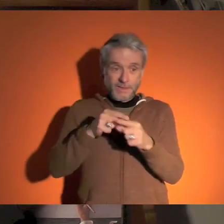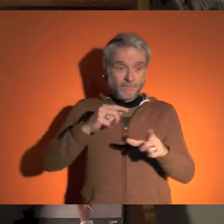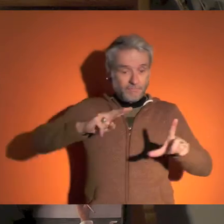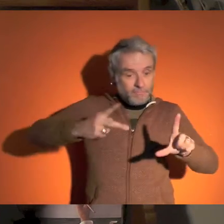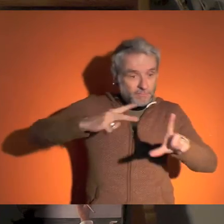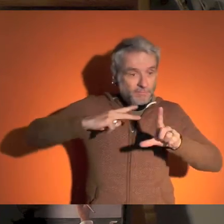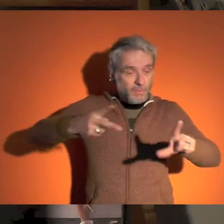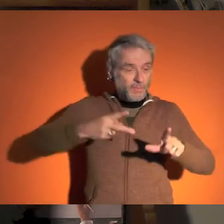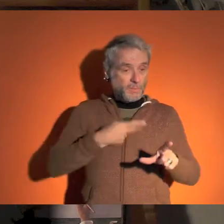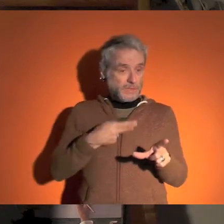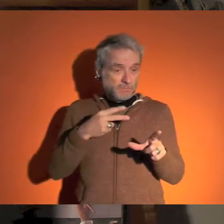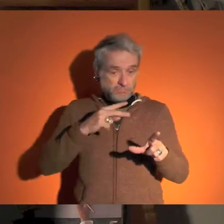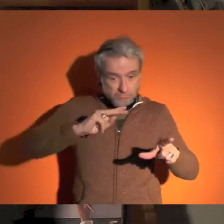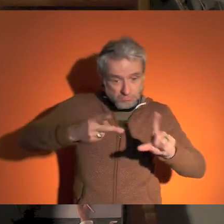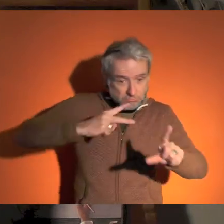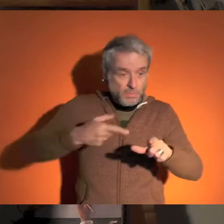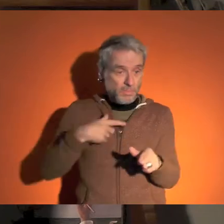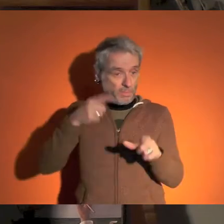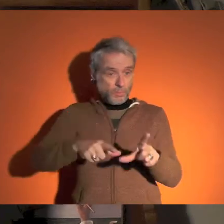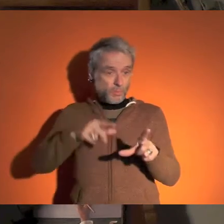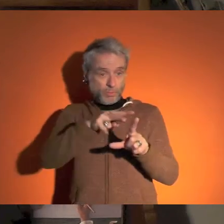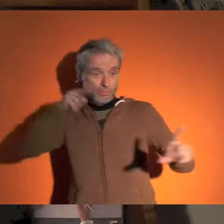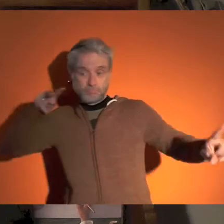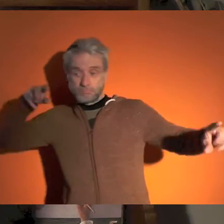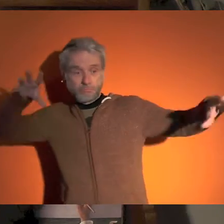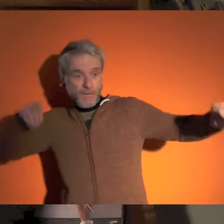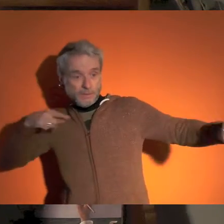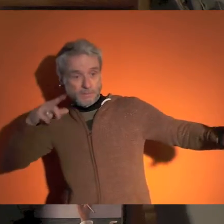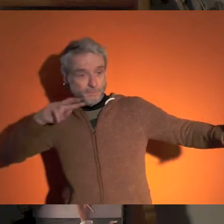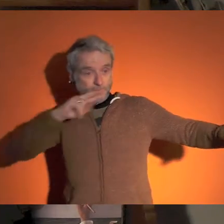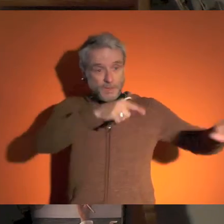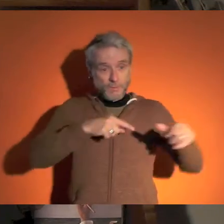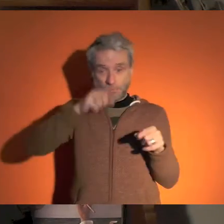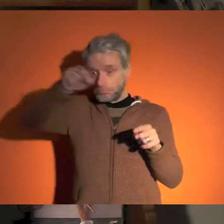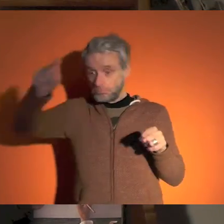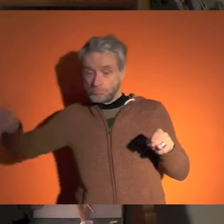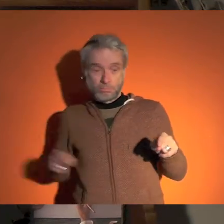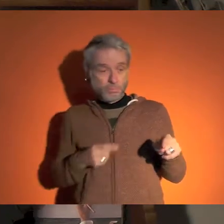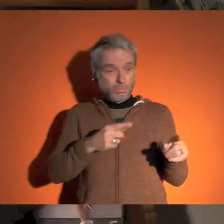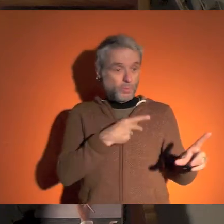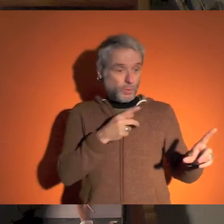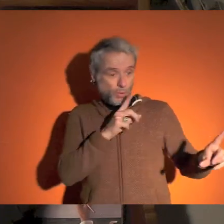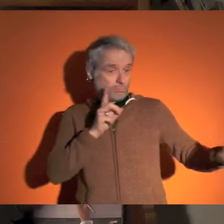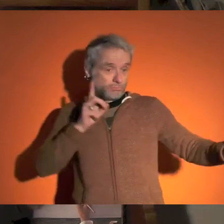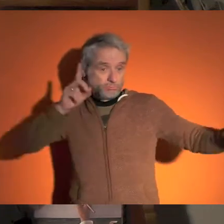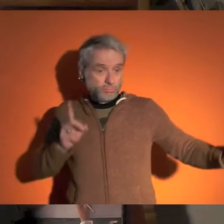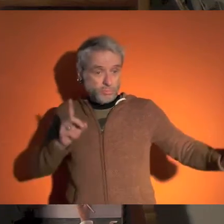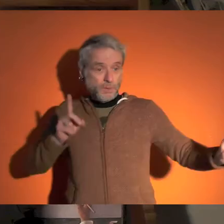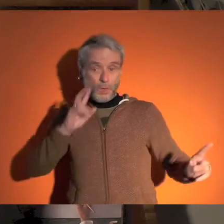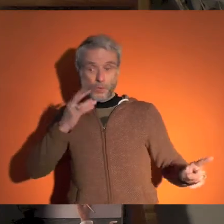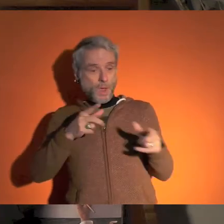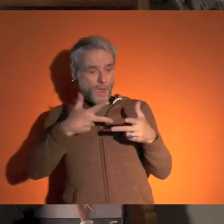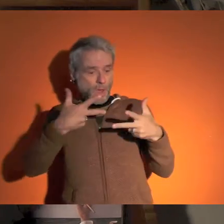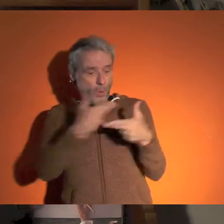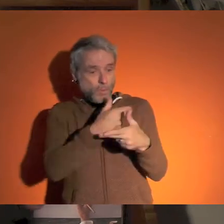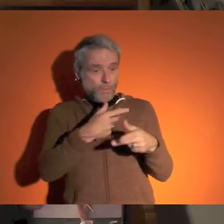'incitation à s'installer dans des territoires ruraux, en travaillant aussi évidemment sur la télémédecine qui permet à des spécialistes de consulter